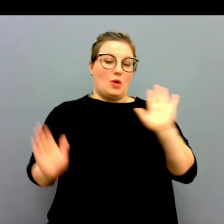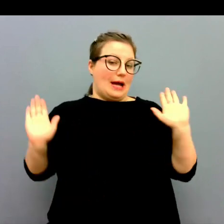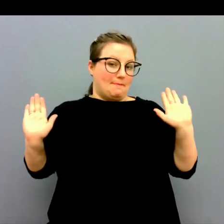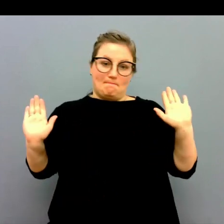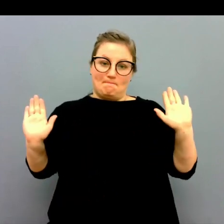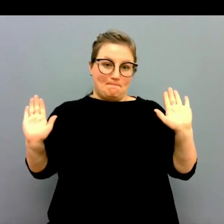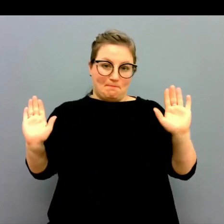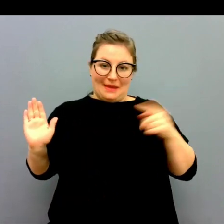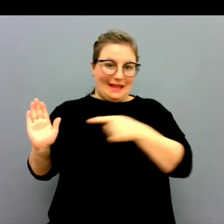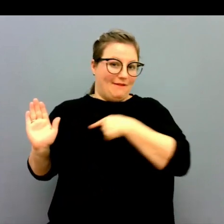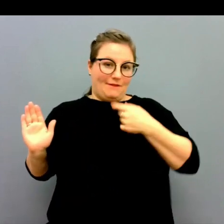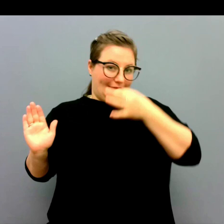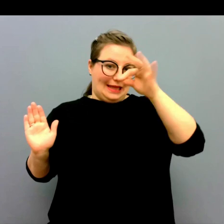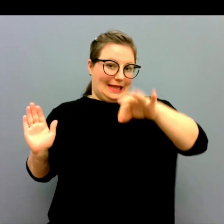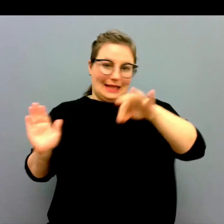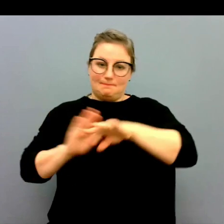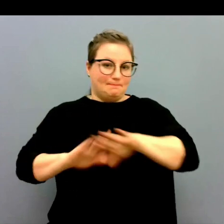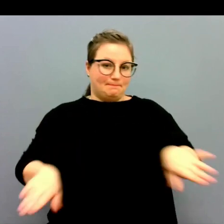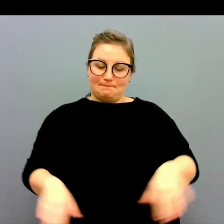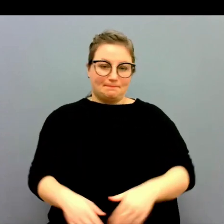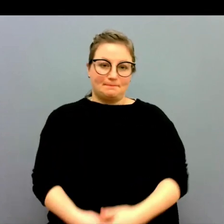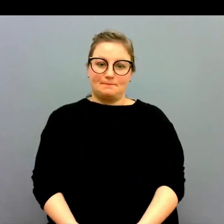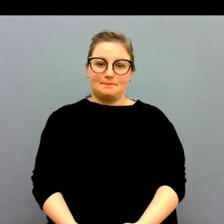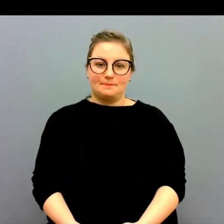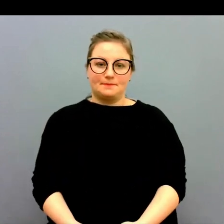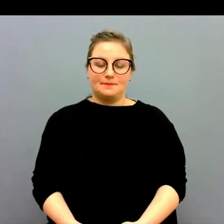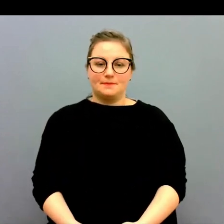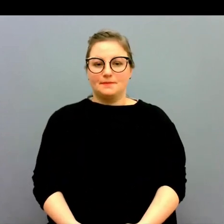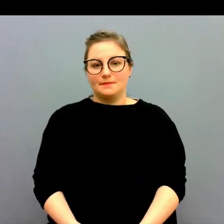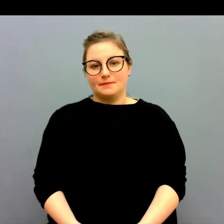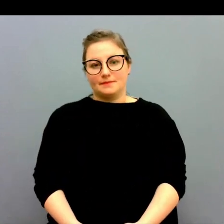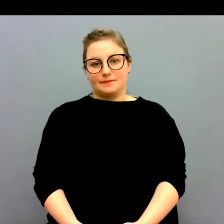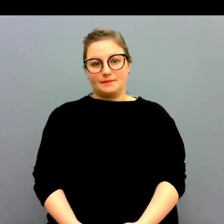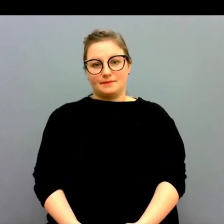den ska vi inte lägga oss i överhuvudtaget helt enkelt.